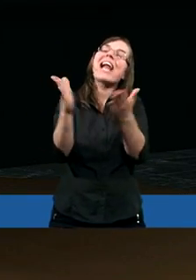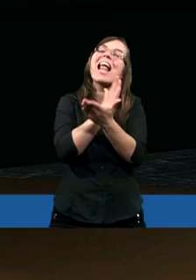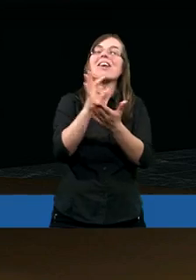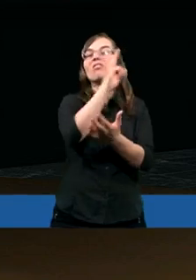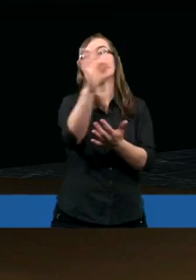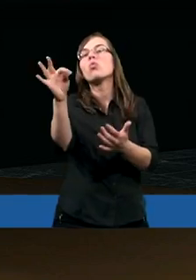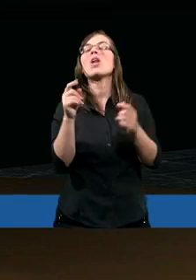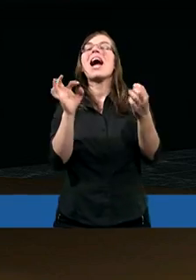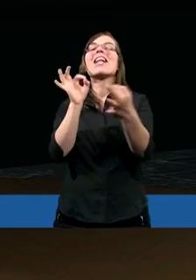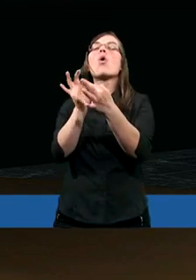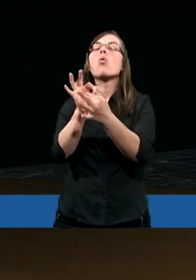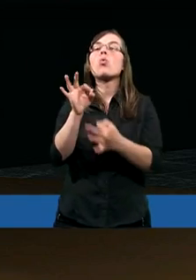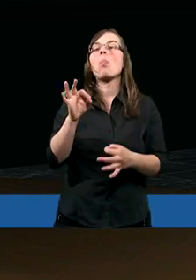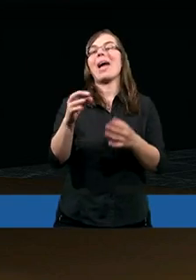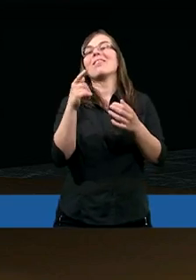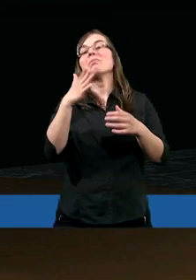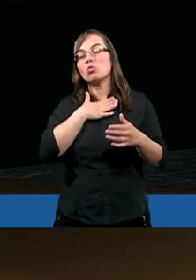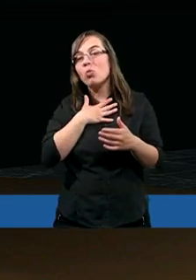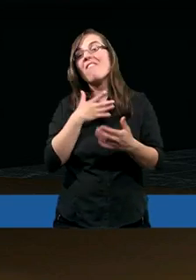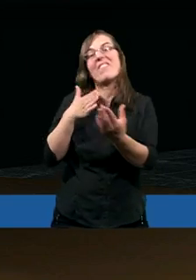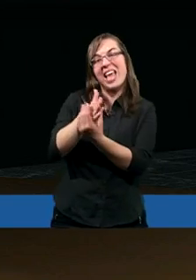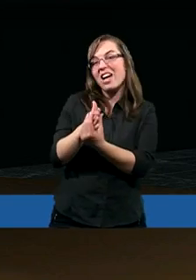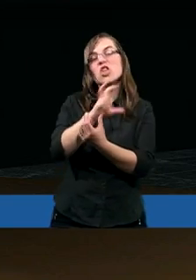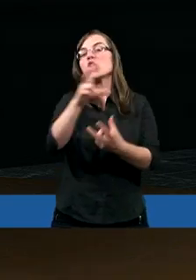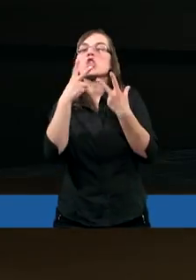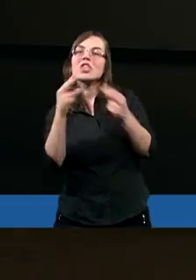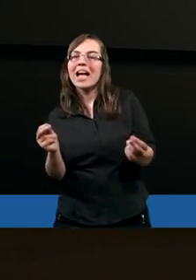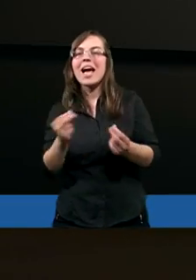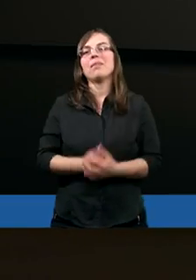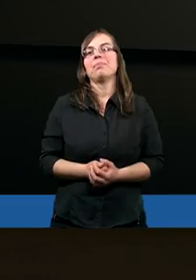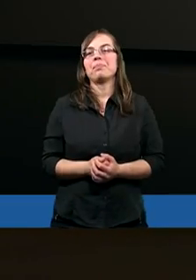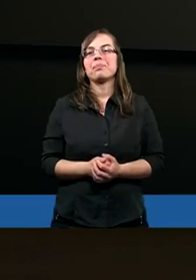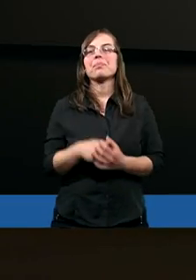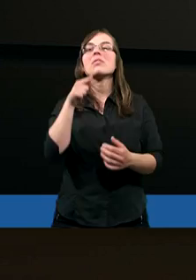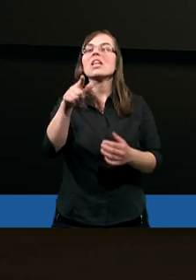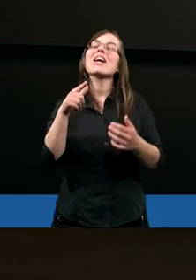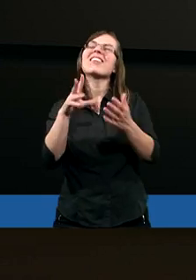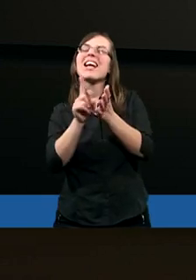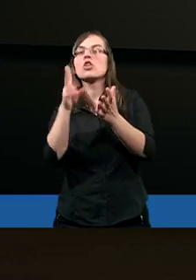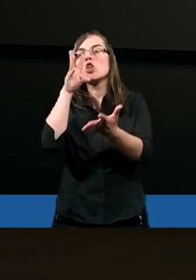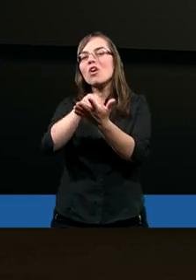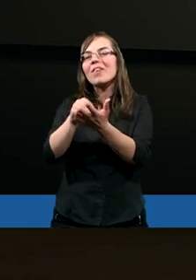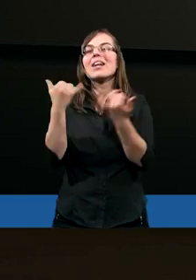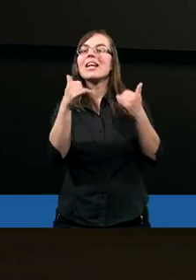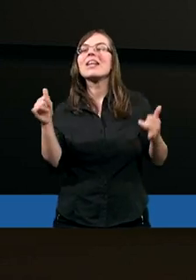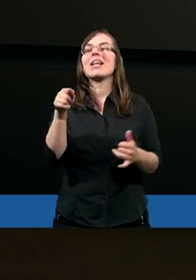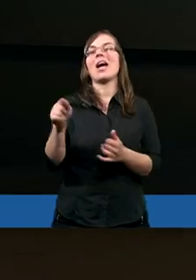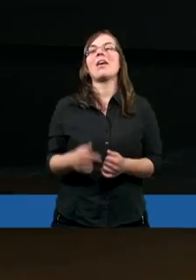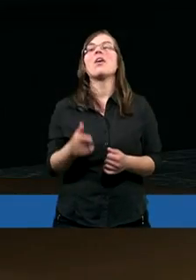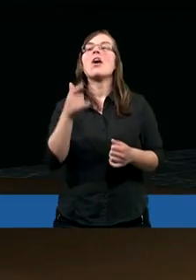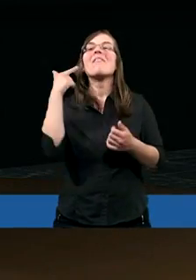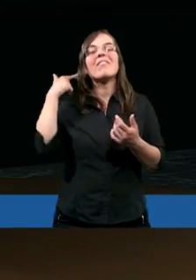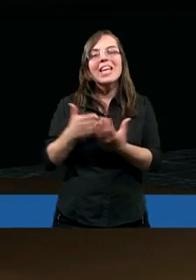Nasz, osobisty, do tego, co się poznało. spytałaś o nasze osobiste doświadczenie. to tak ci powiem, że